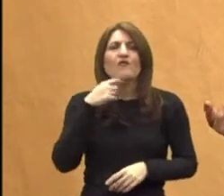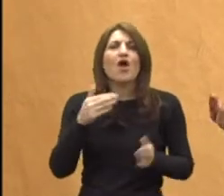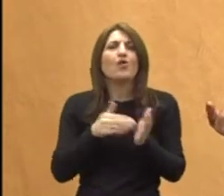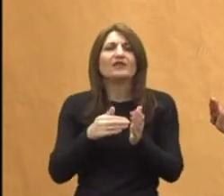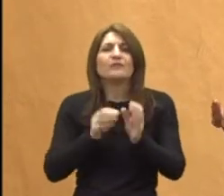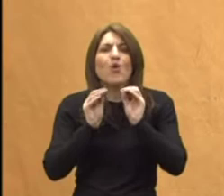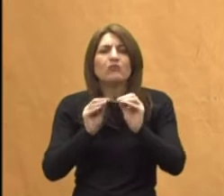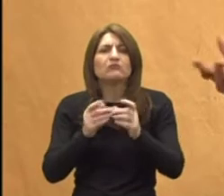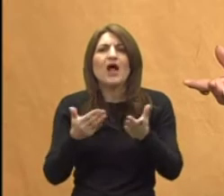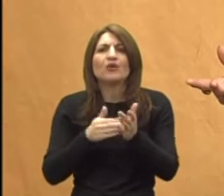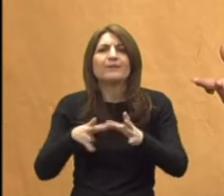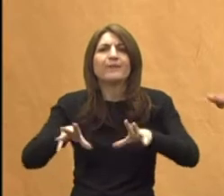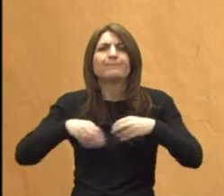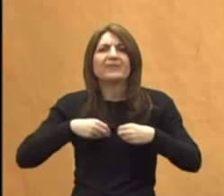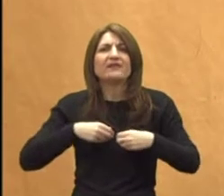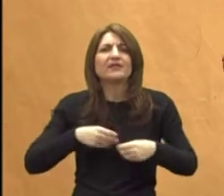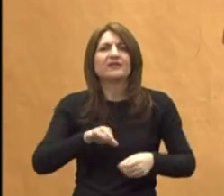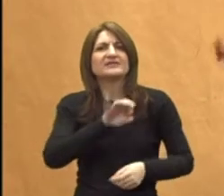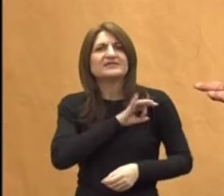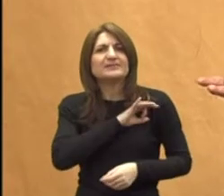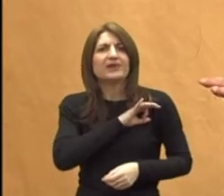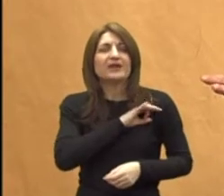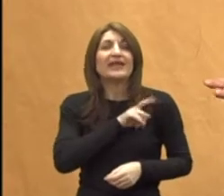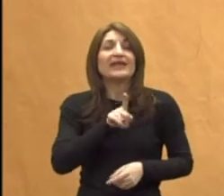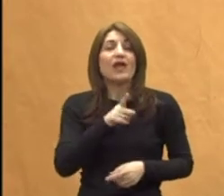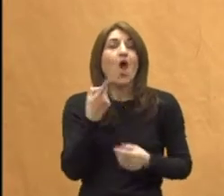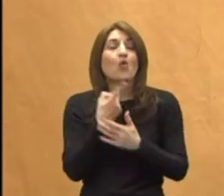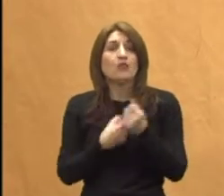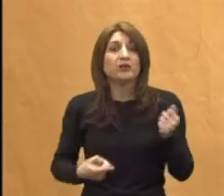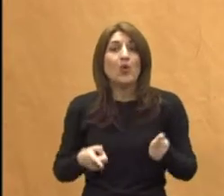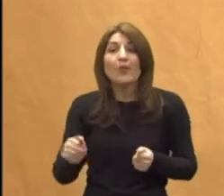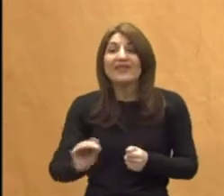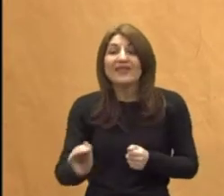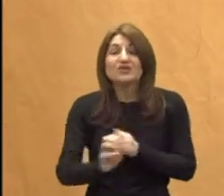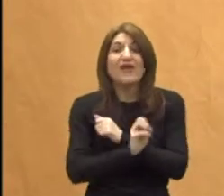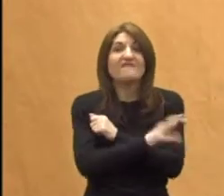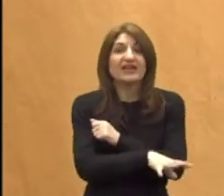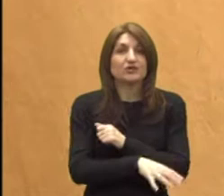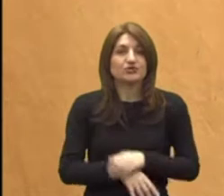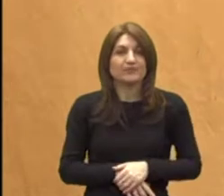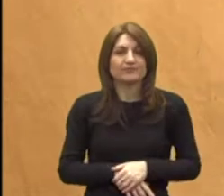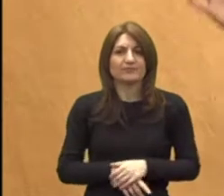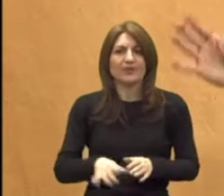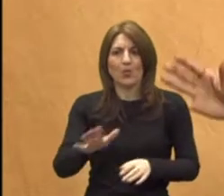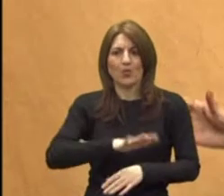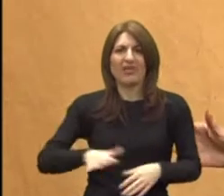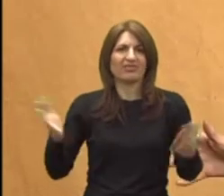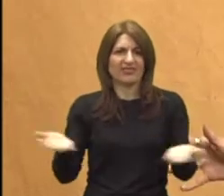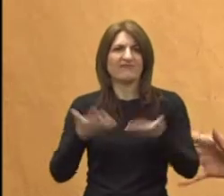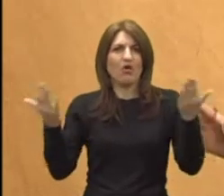prihvaćati smrt i gubitak. U dječjim vrtićima oni u dvorište stave jedan veliki ljes